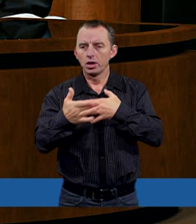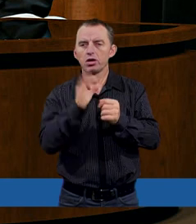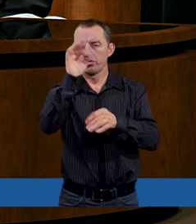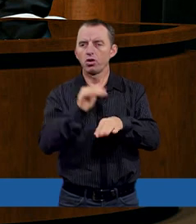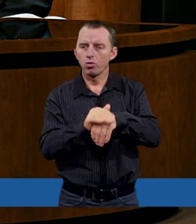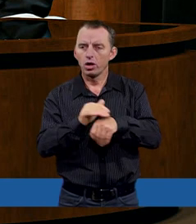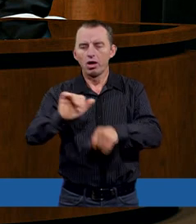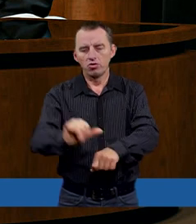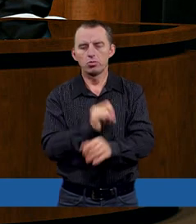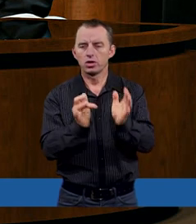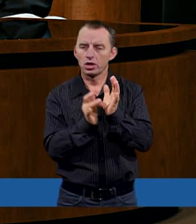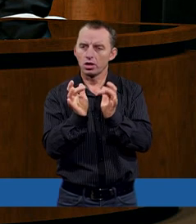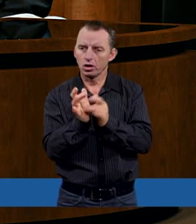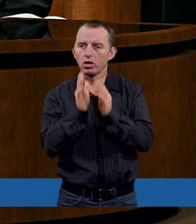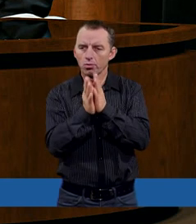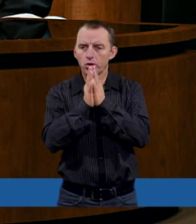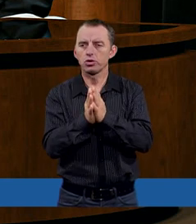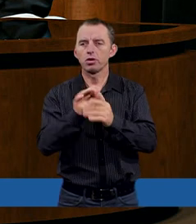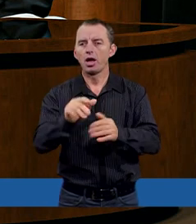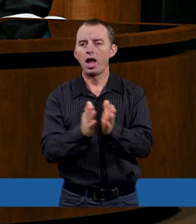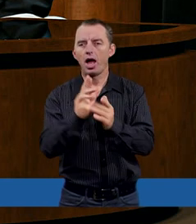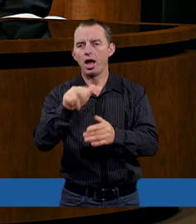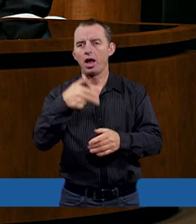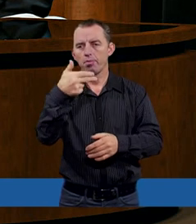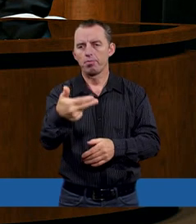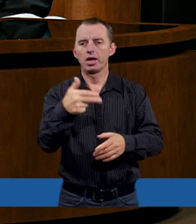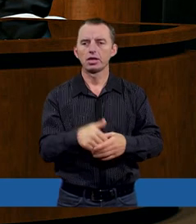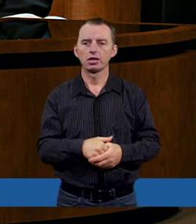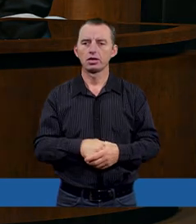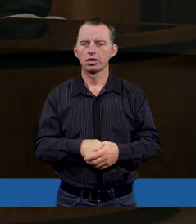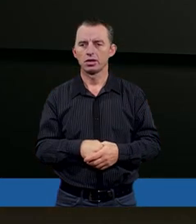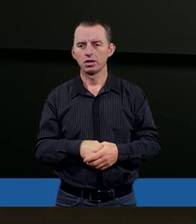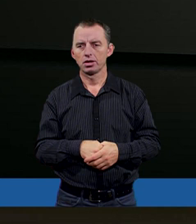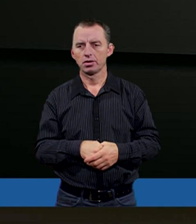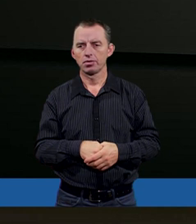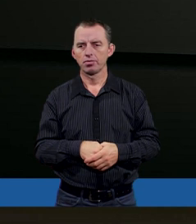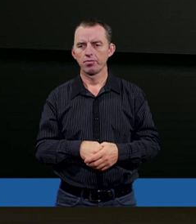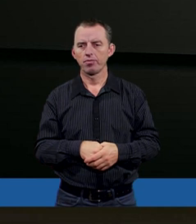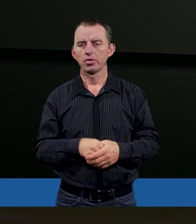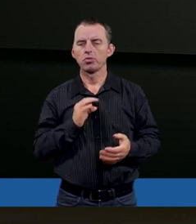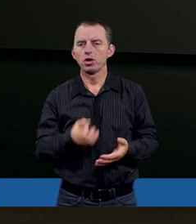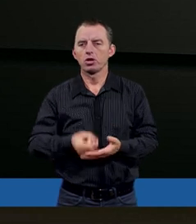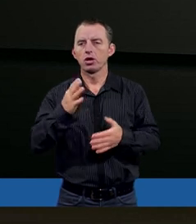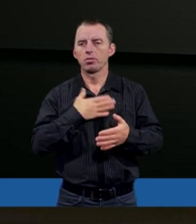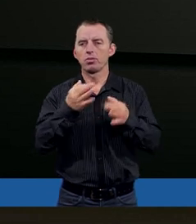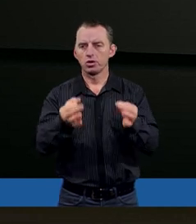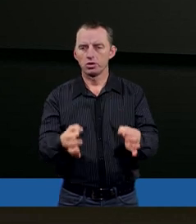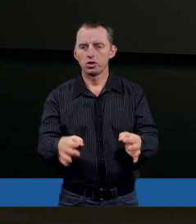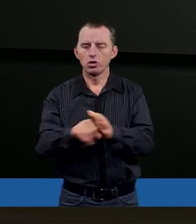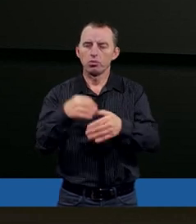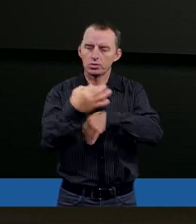łaski. W imieniu Jezusa Chrystusa o to prosimy. Amen. Amen. Moi drodzy, mamy dzisiaj do